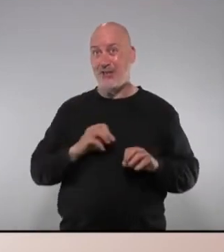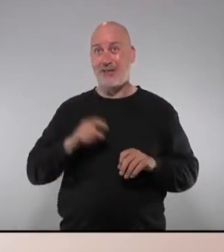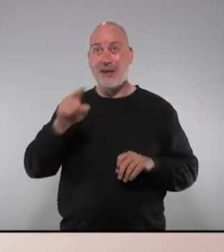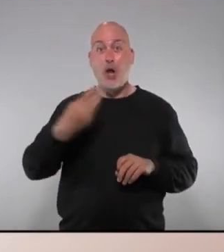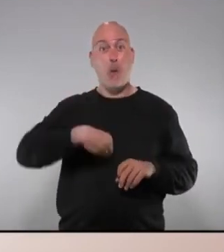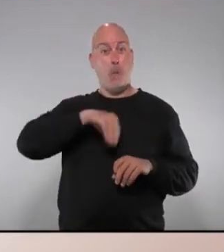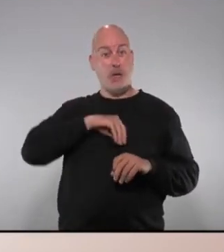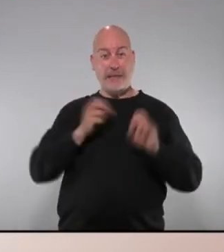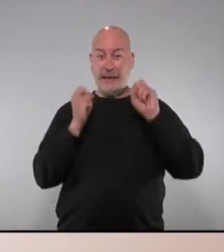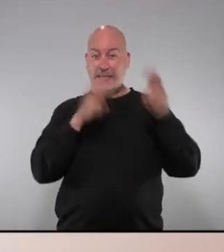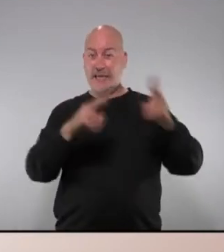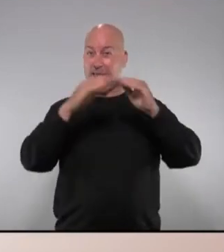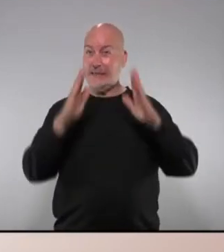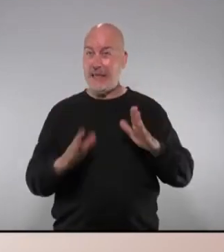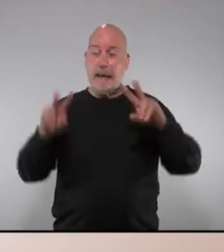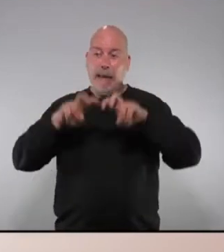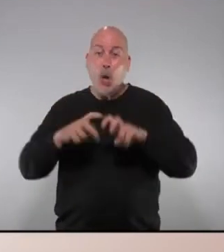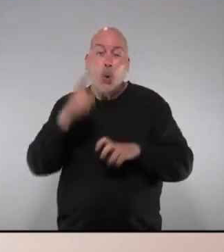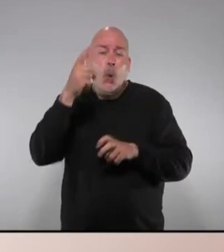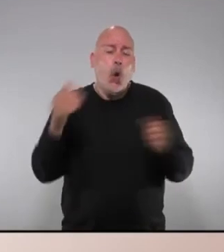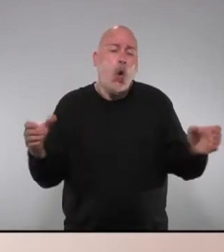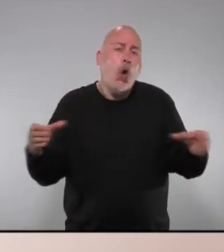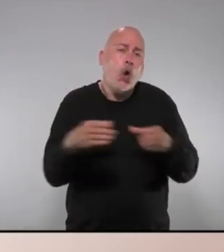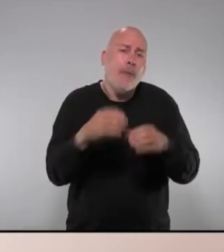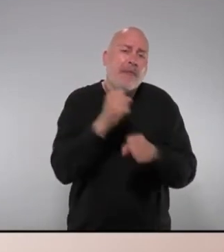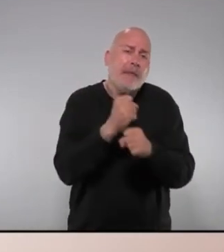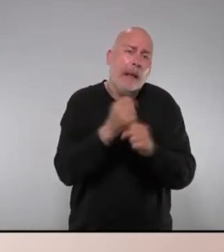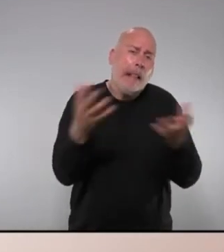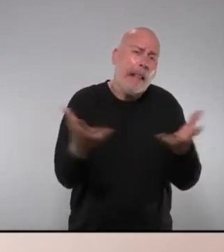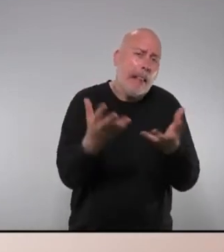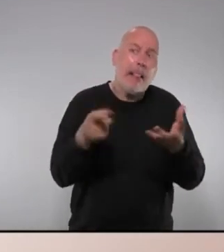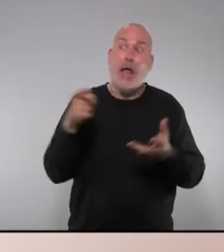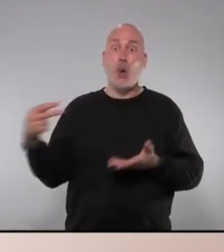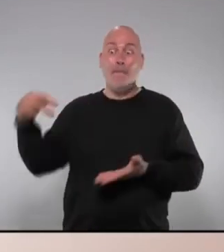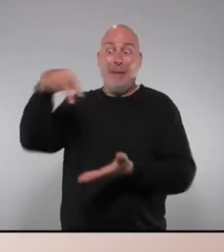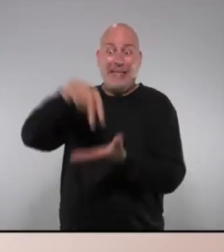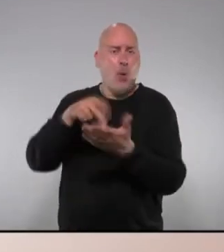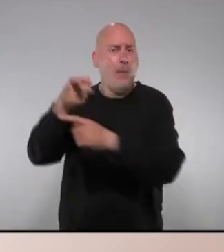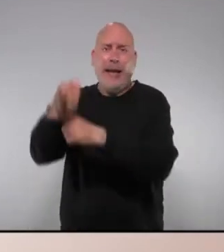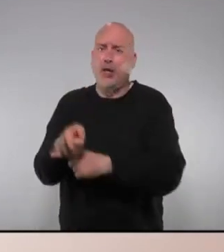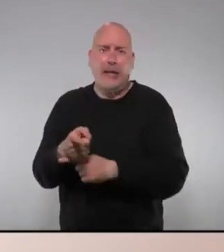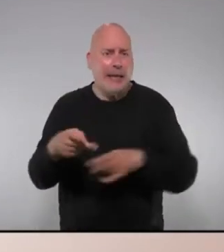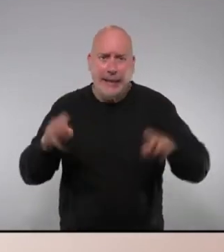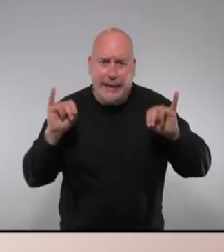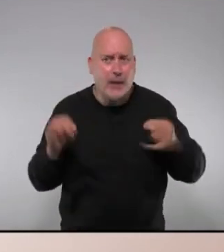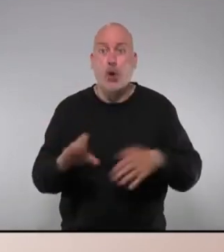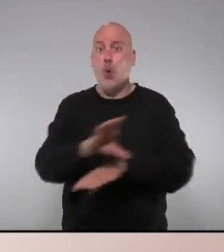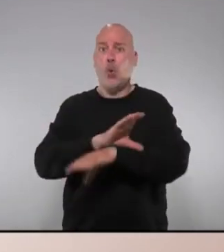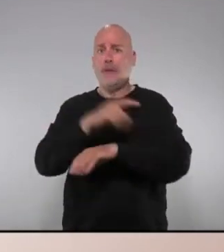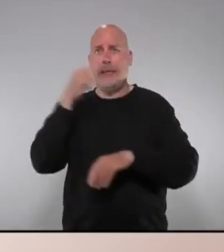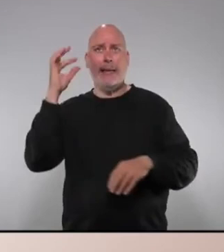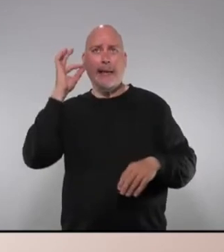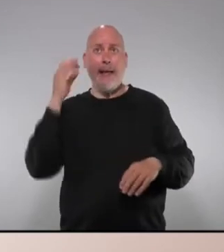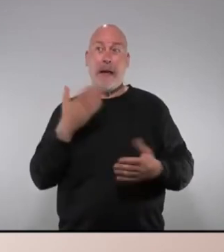residències a un insignificant grup de treball on les compareixes no són ni obligatòries o perquè vingui un conseller o una conseller s'haurà